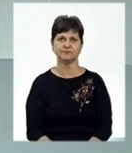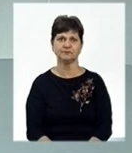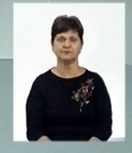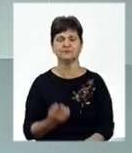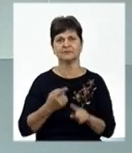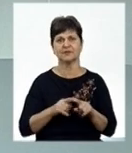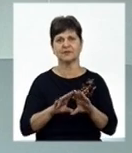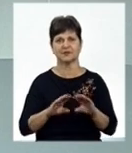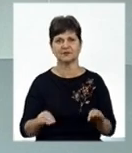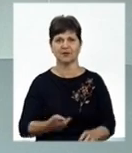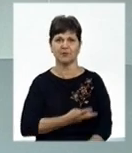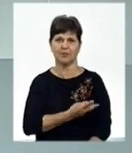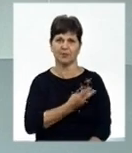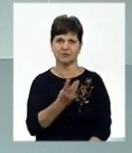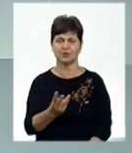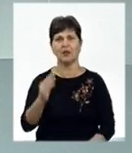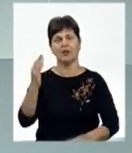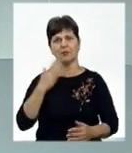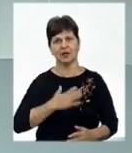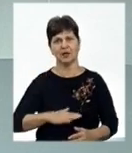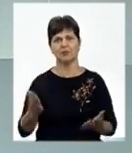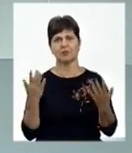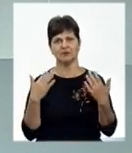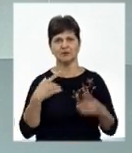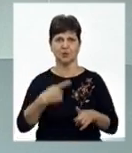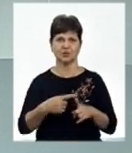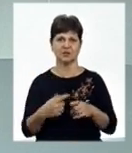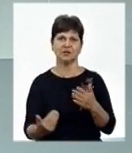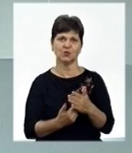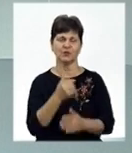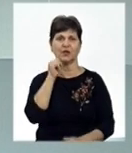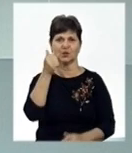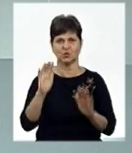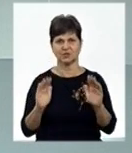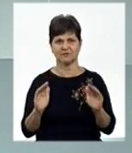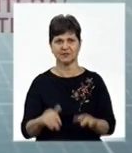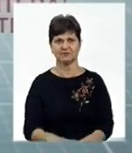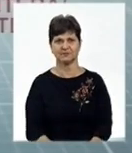Наразі це все. Бажаю приємного відпочинку і позитивних новин. Дякую, що дивились.